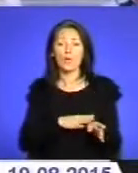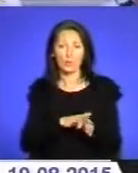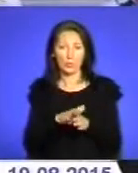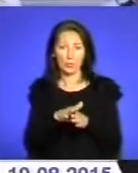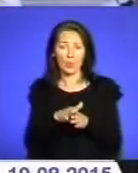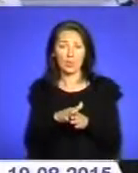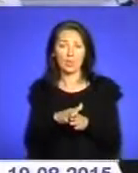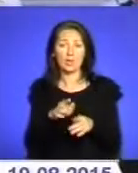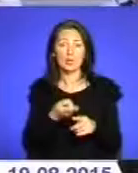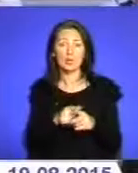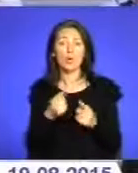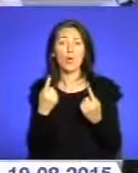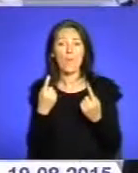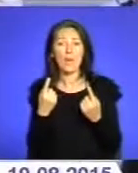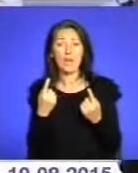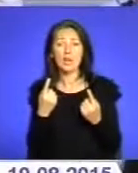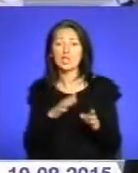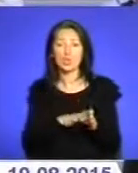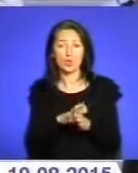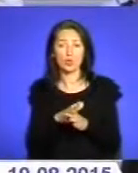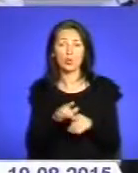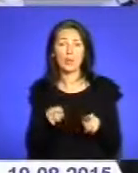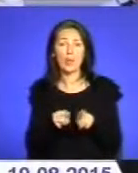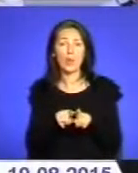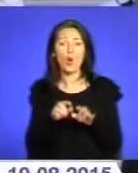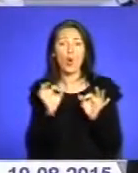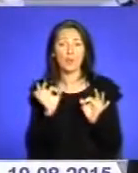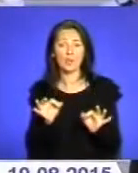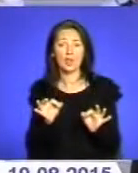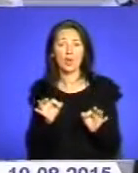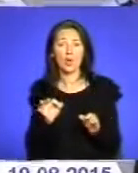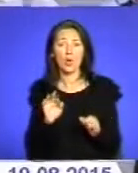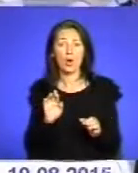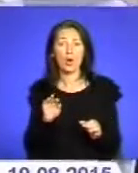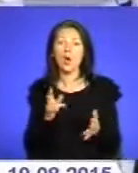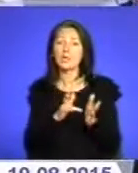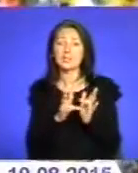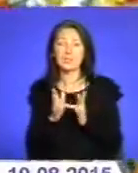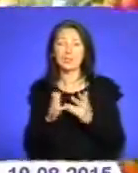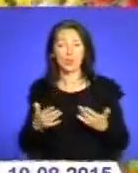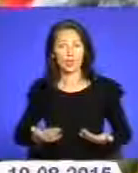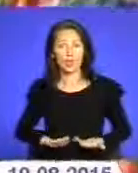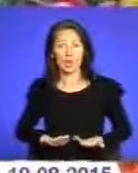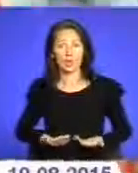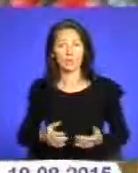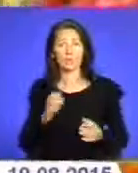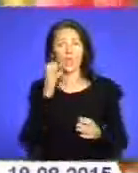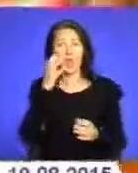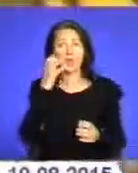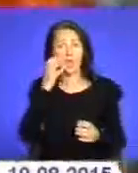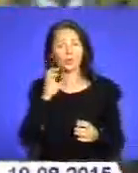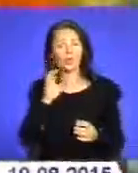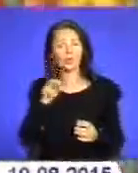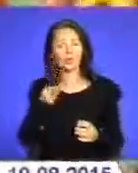величну і повноту такого правдивого, зараз, як ми кажемо, християнського життя. Яблучний спас – таку